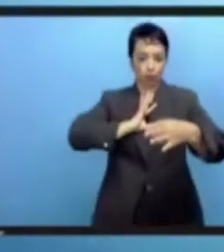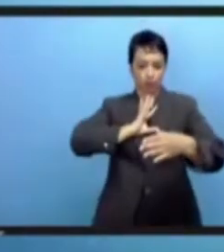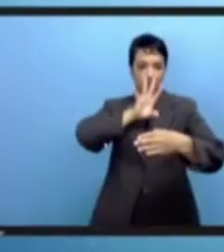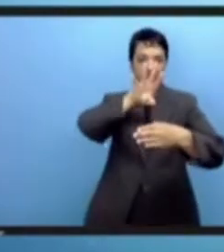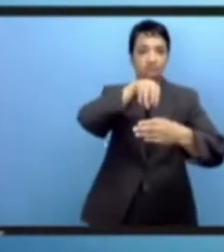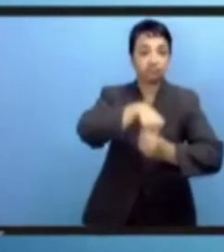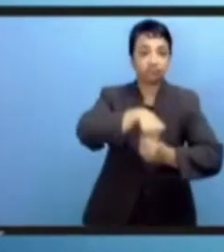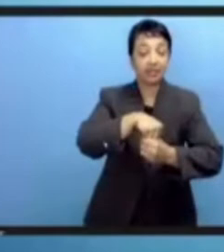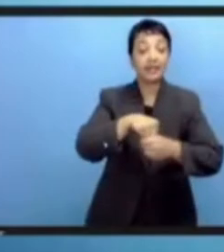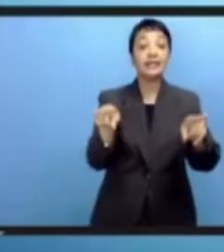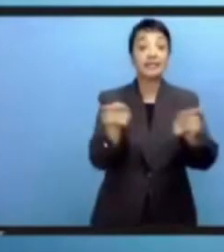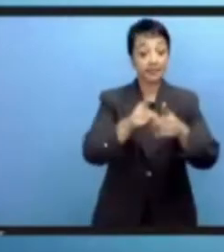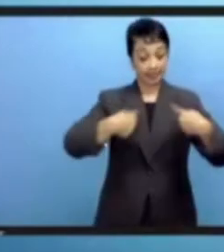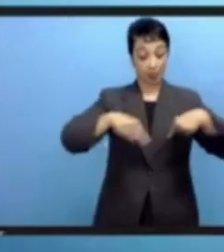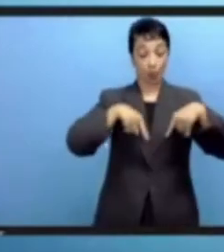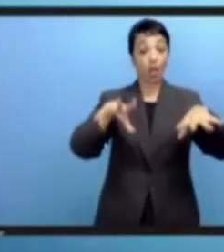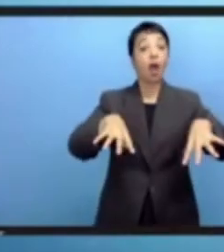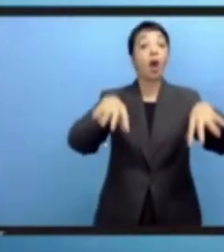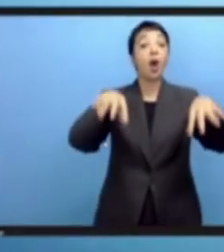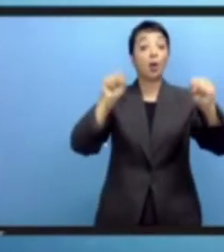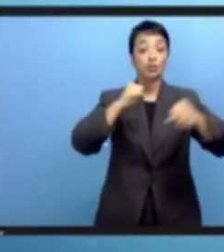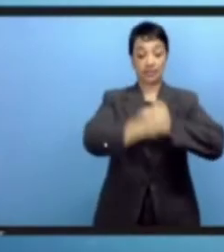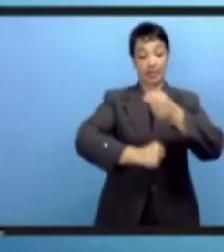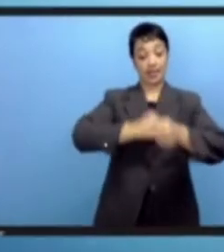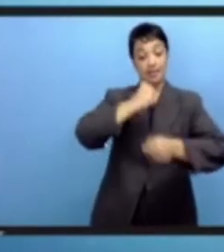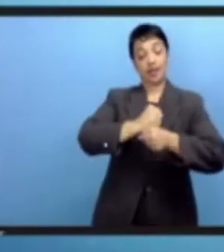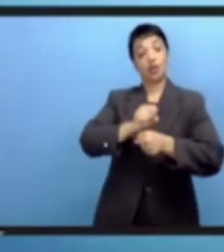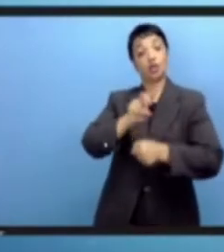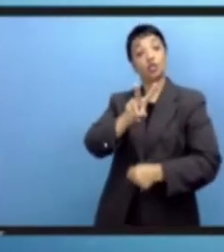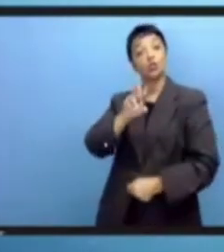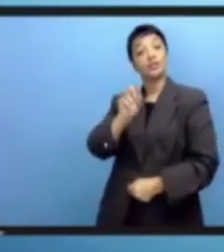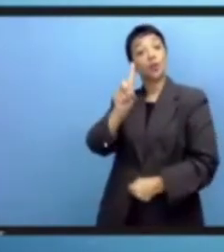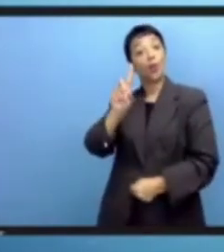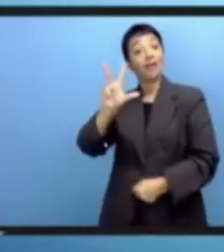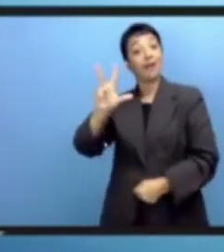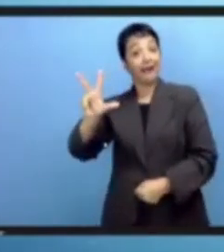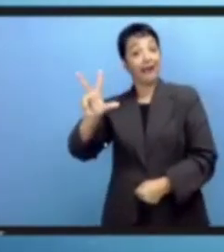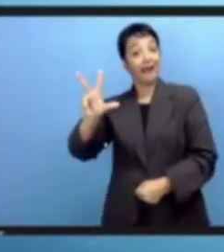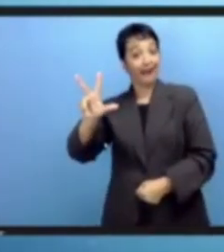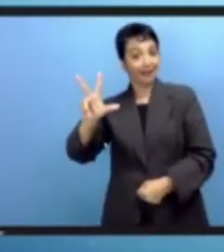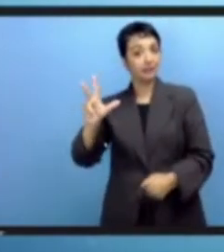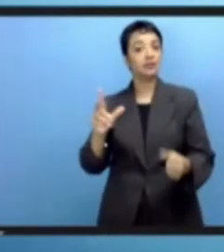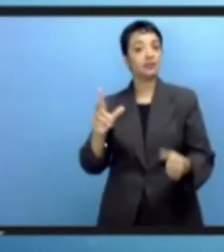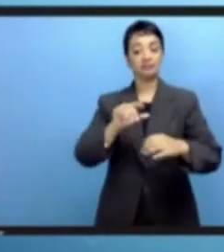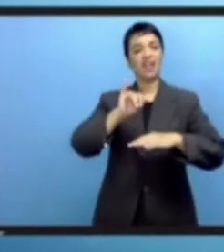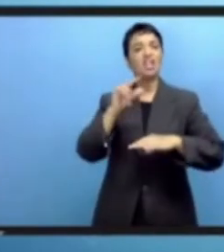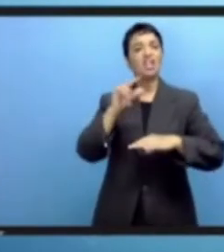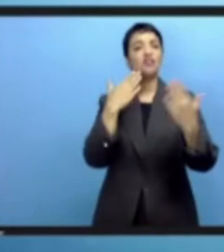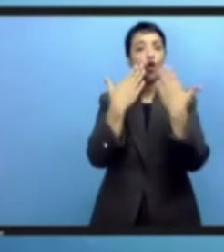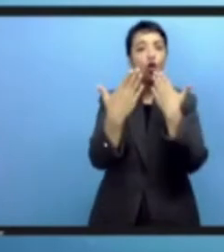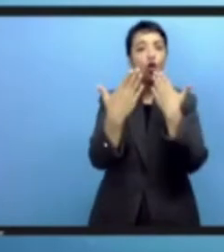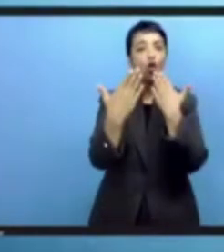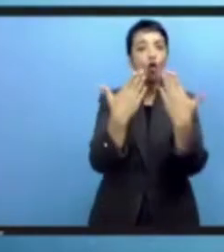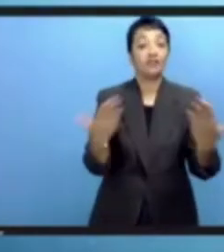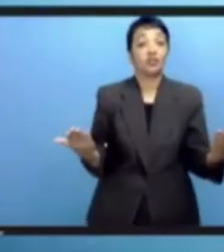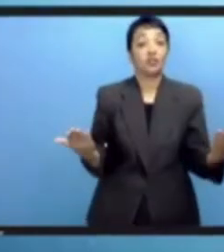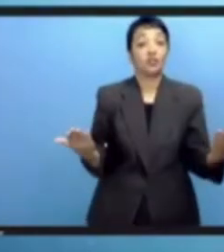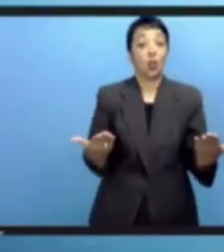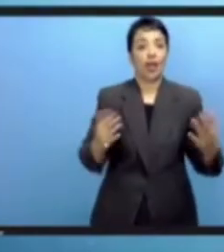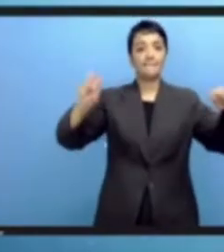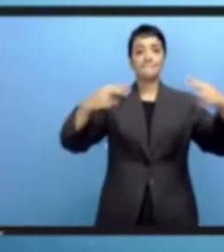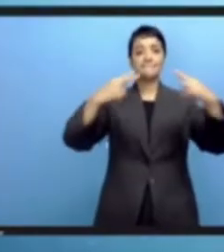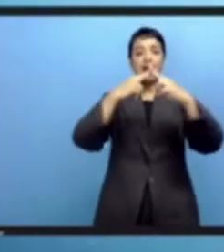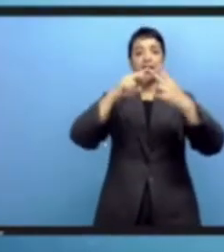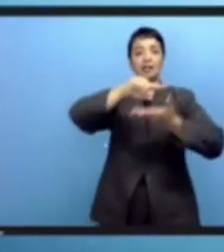الإنترنت منذ ميلاده كما أننا استضافنا الدورة في عام 2018